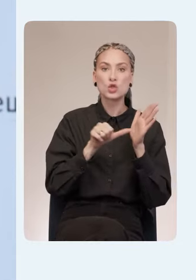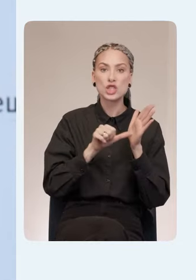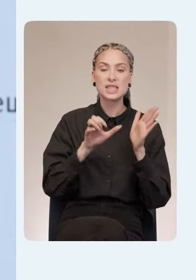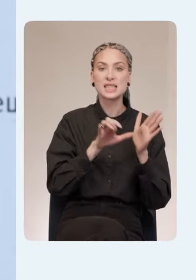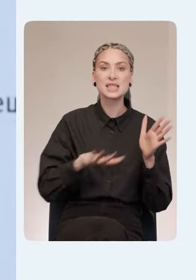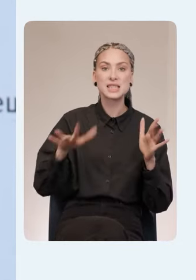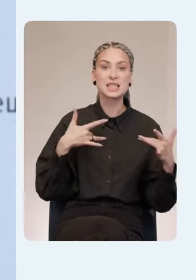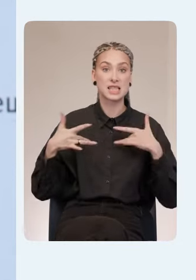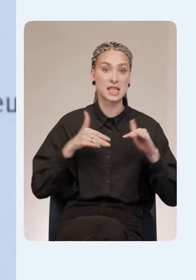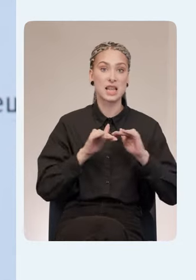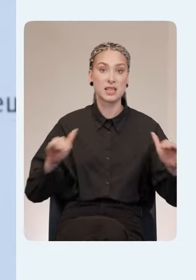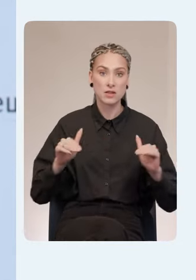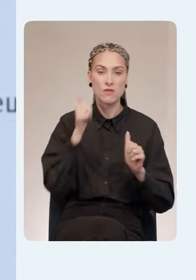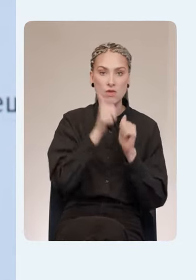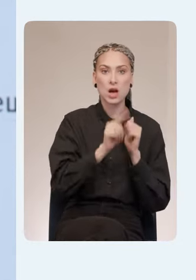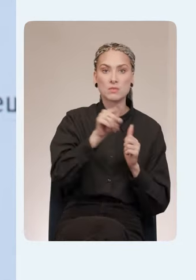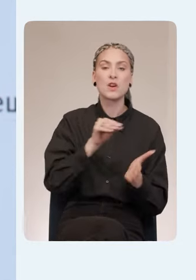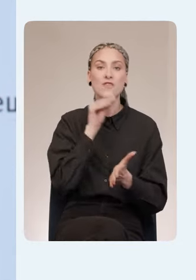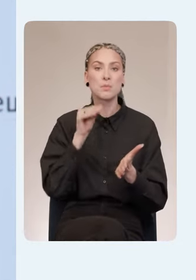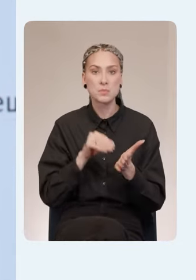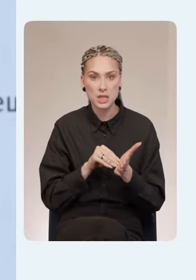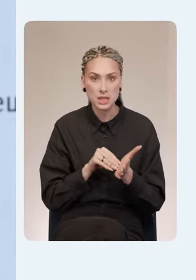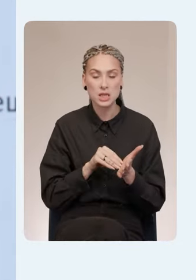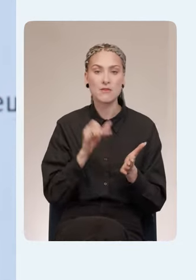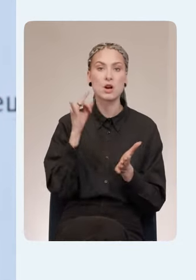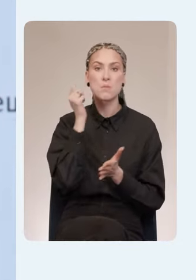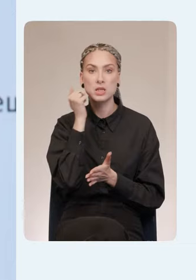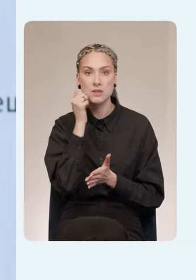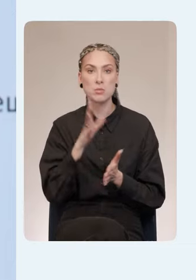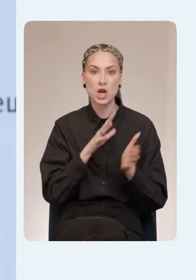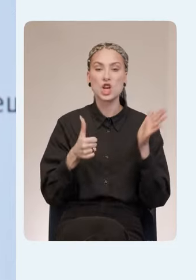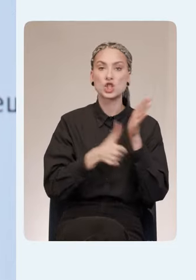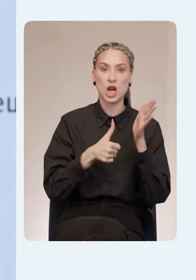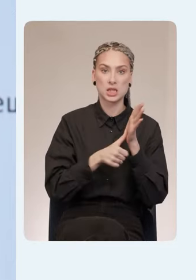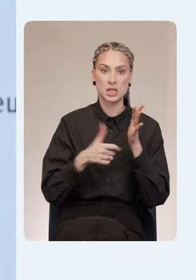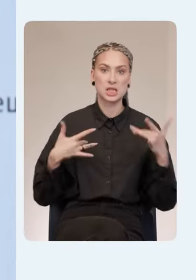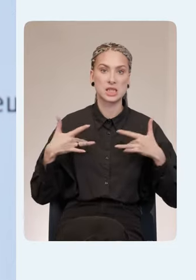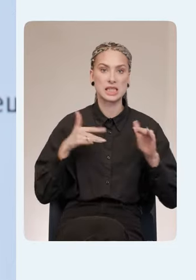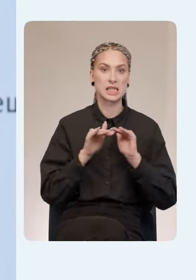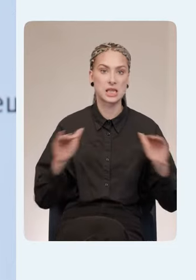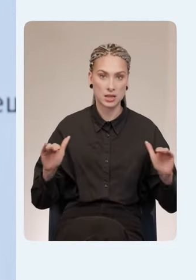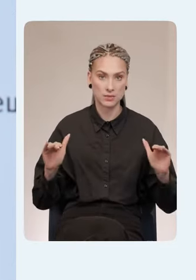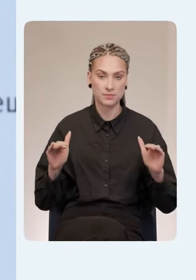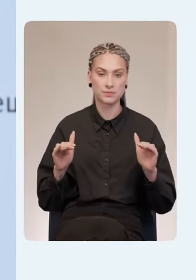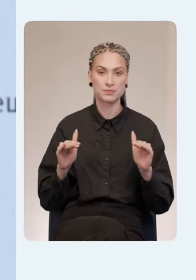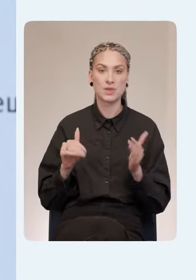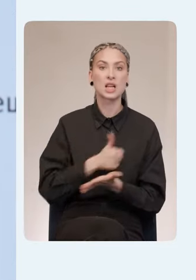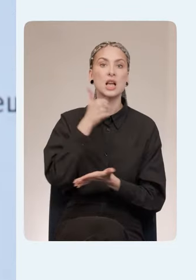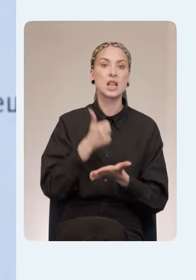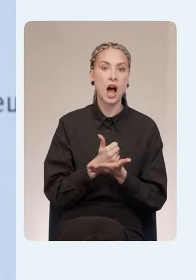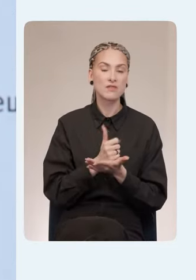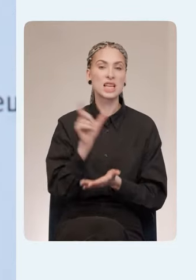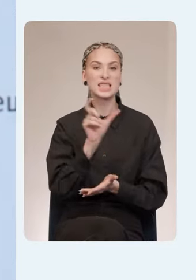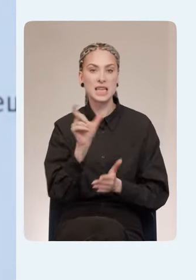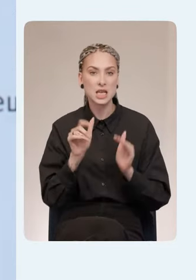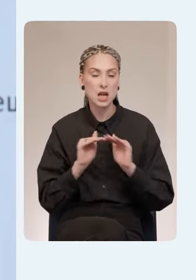каждом из, ну вот, например, в Санкт-Петербурге и в Москве было до шести сцен. Классически главная сцена синяя,